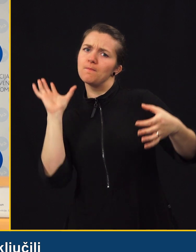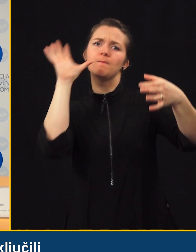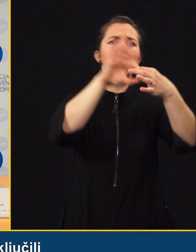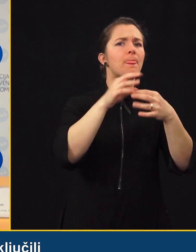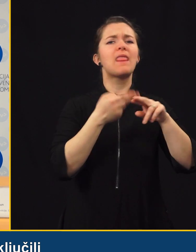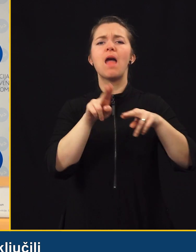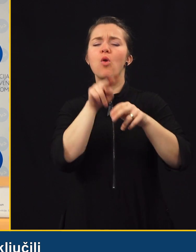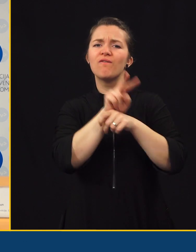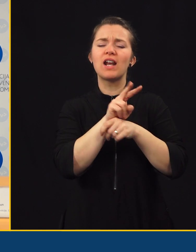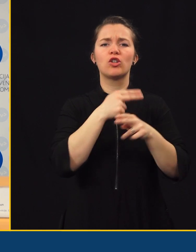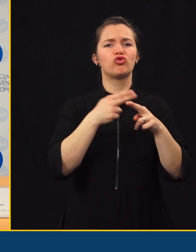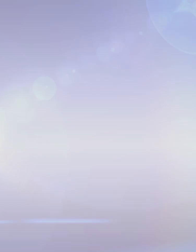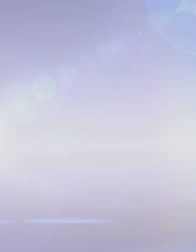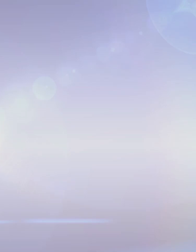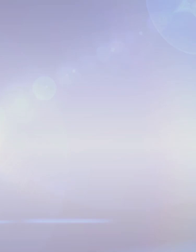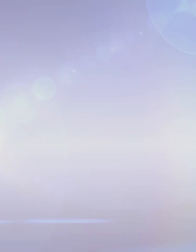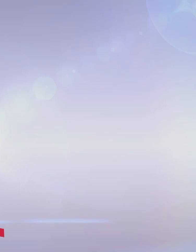priključili najbolj varnim državam.